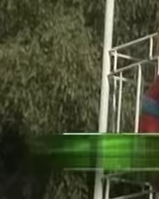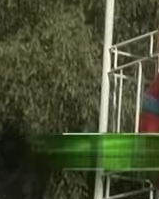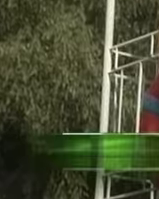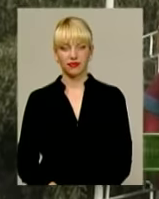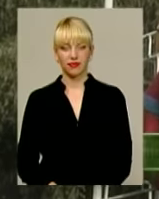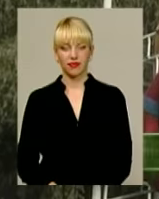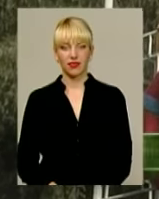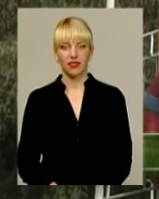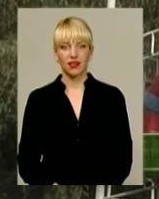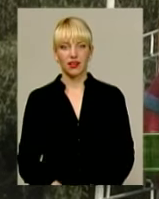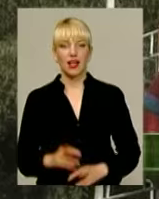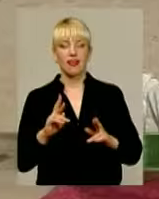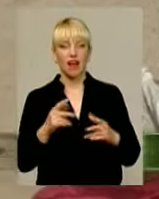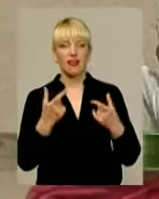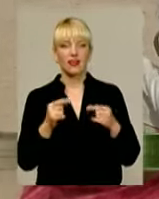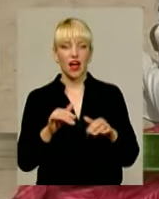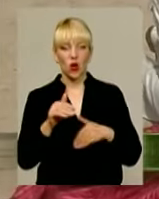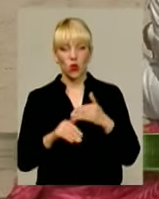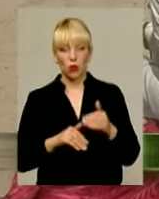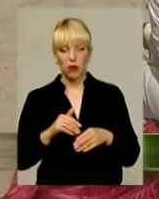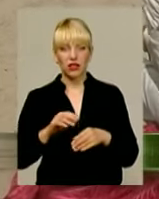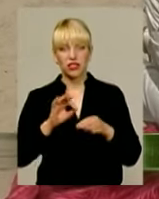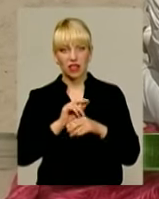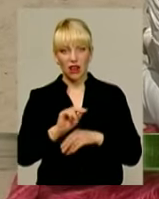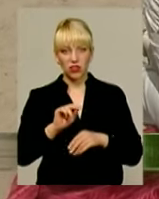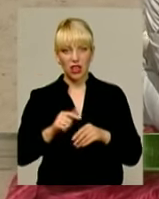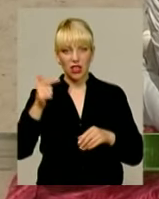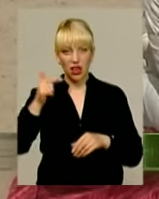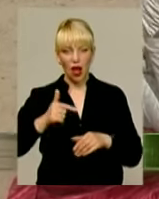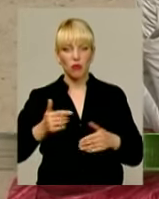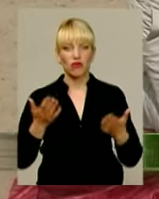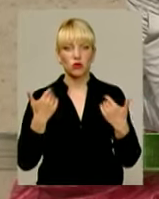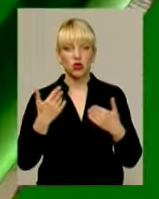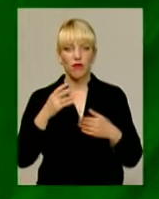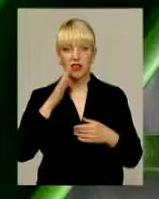Як іде купатися? В обласному центрі навчають грамотно відпочивати на водоймах.